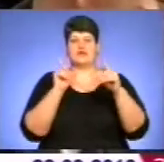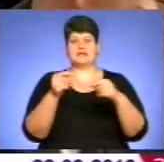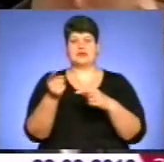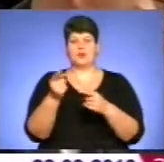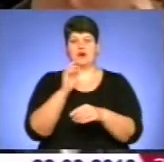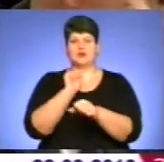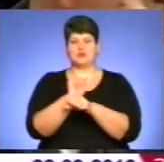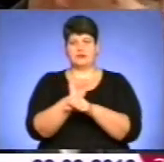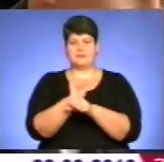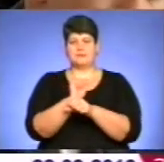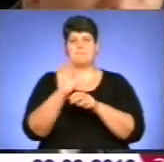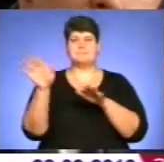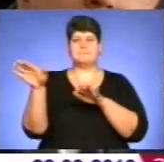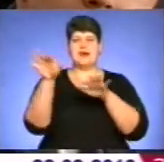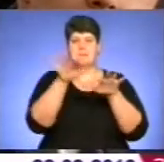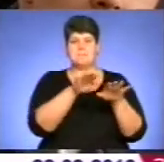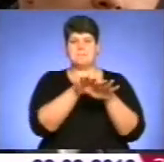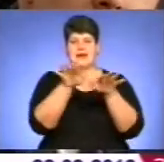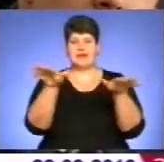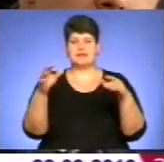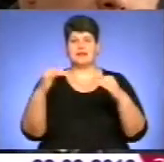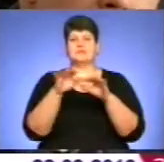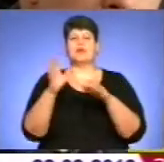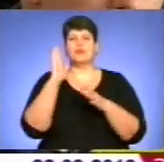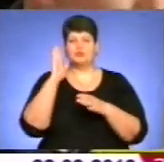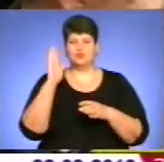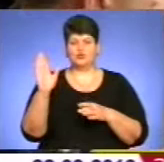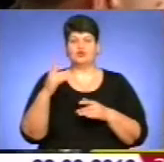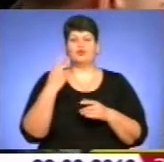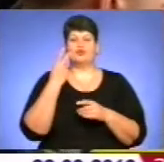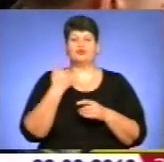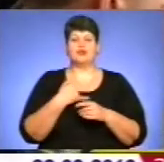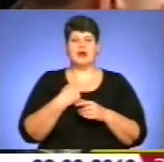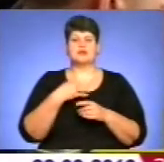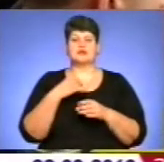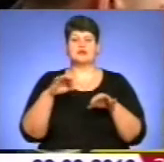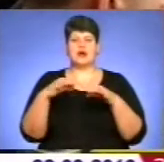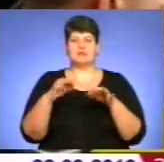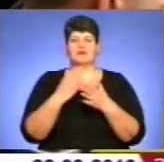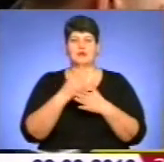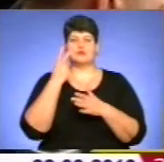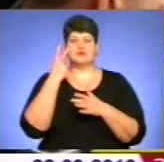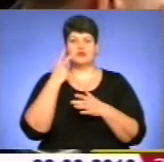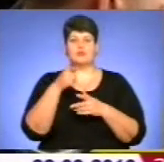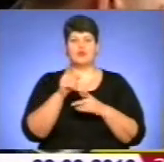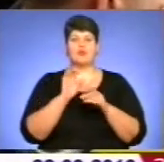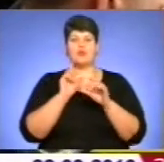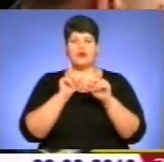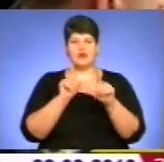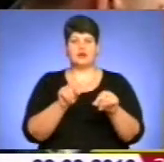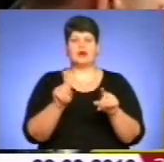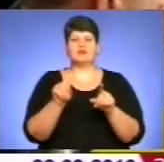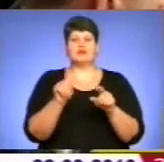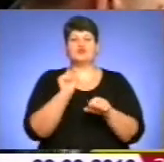Перемети будуть. Тому якщо в нас транспорт ще постійно, то ми його проходили. Але сьогодні, якщо ми